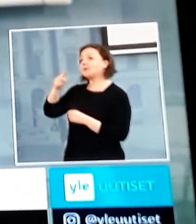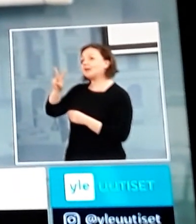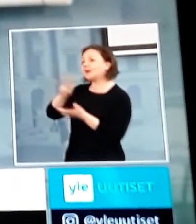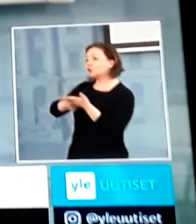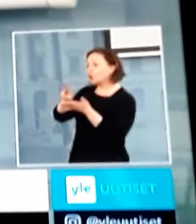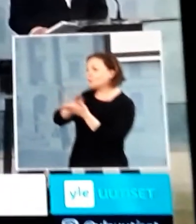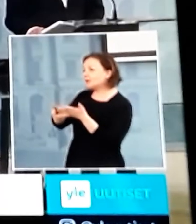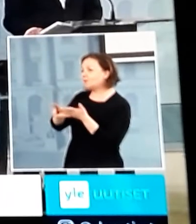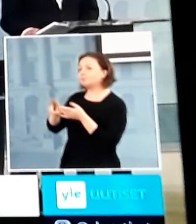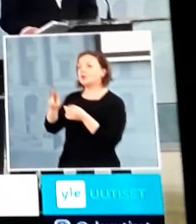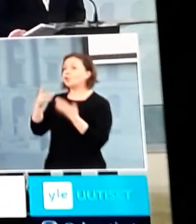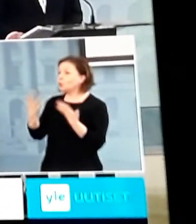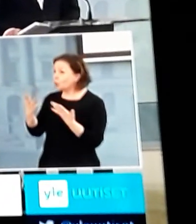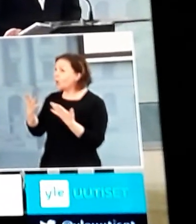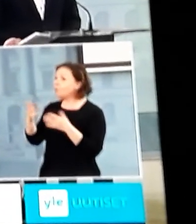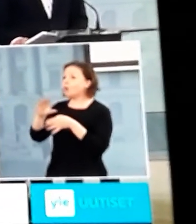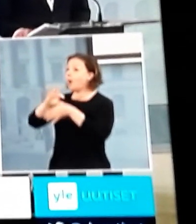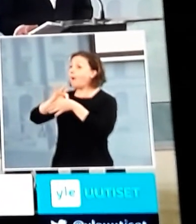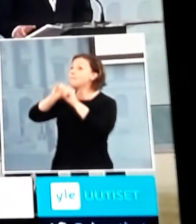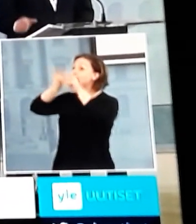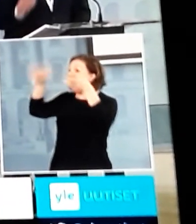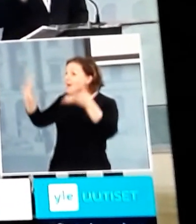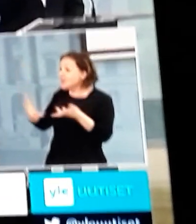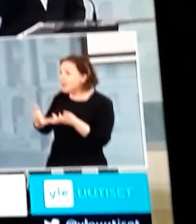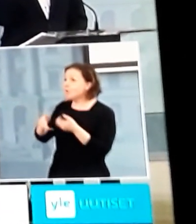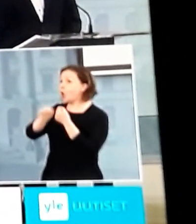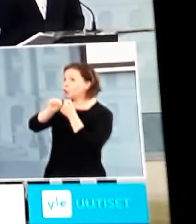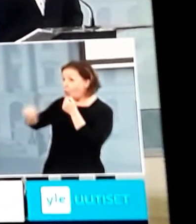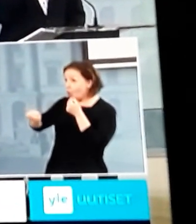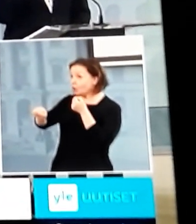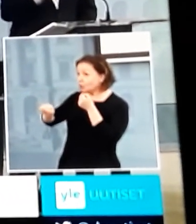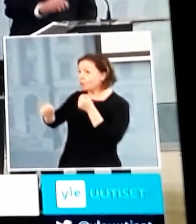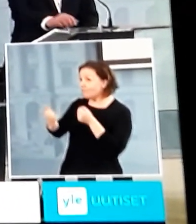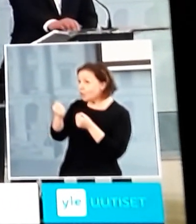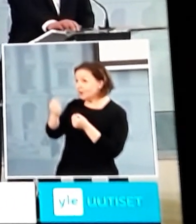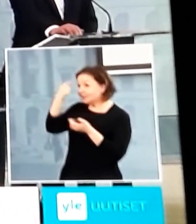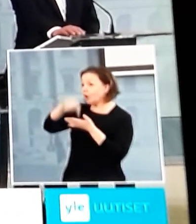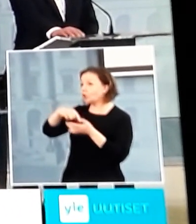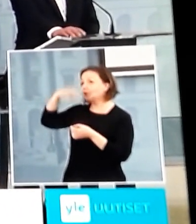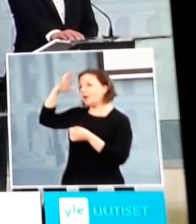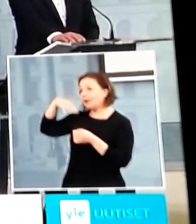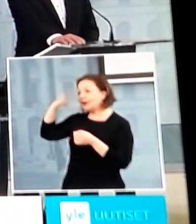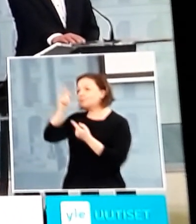Valitettavasti me voidaan...